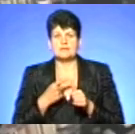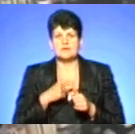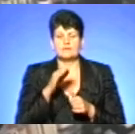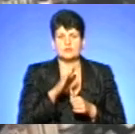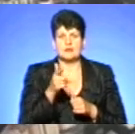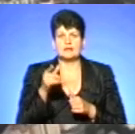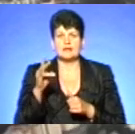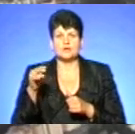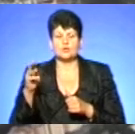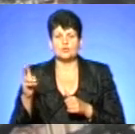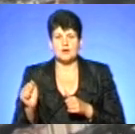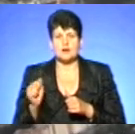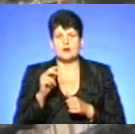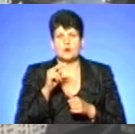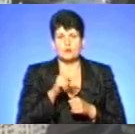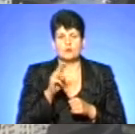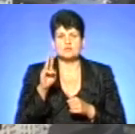Дякую